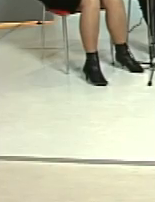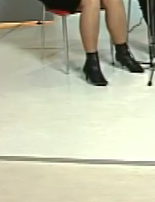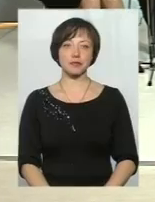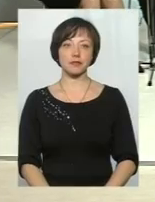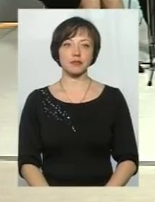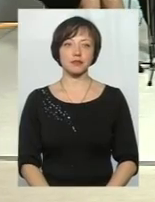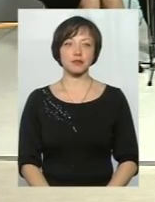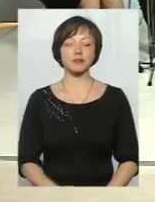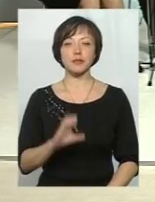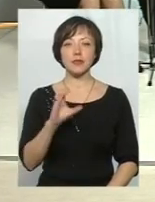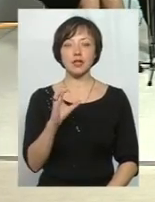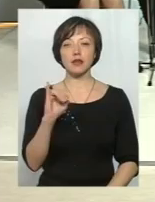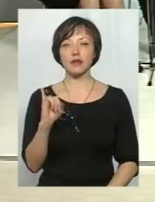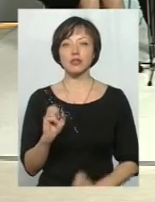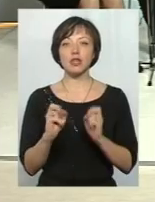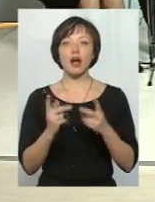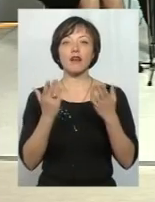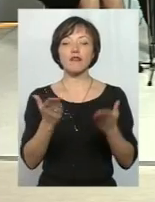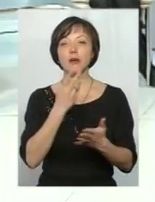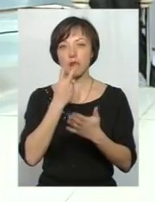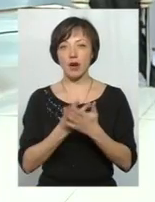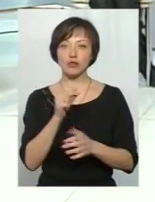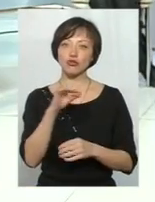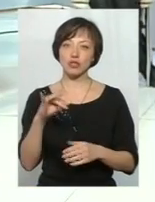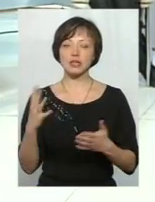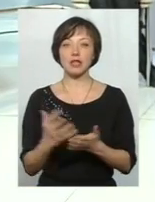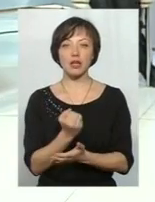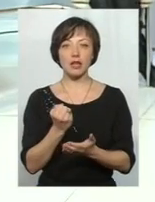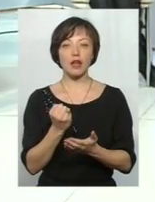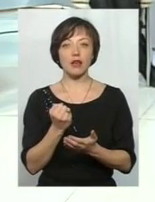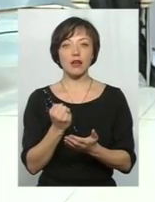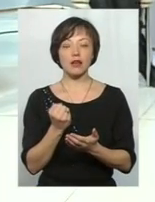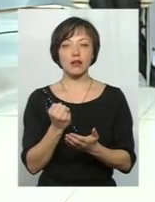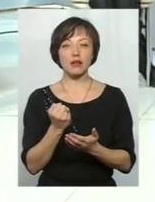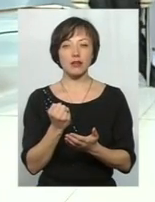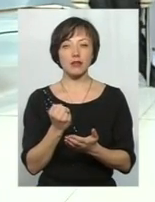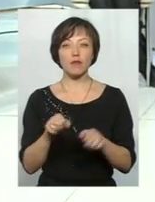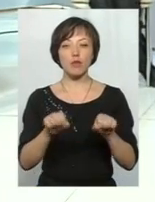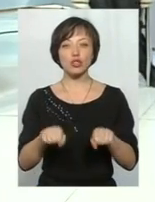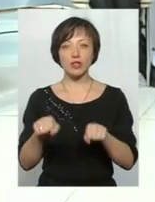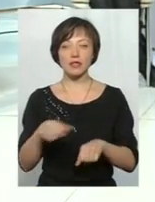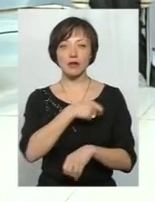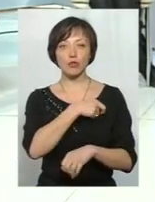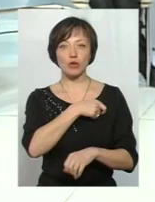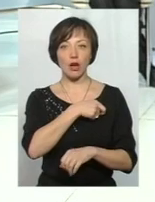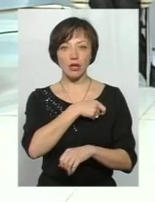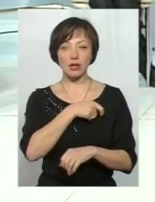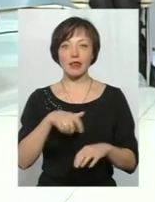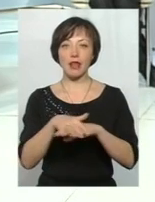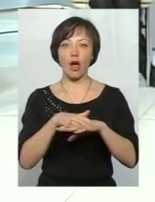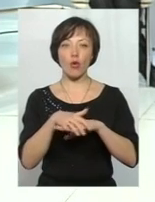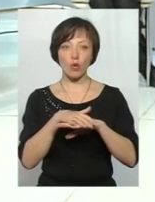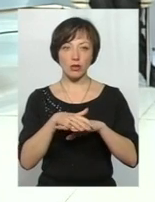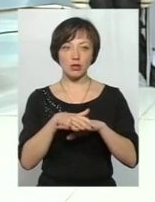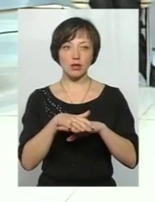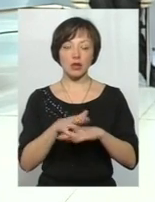Сергій Іванович, як Ви бачите, чи знайдуть можливість депутати народні